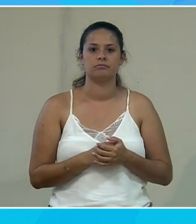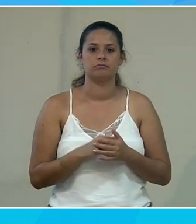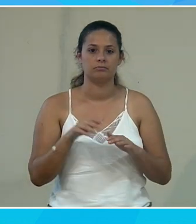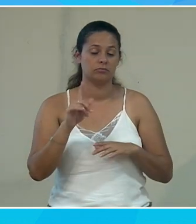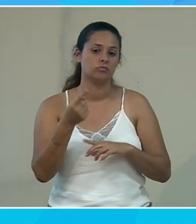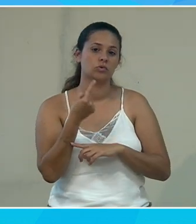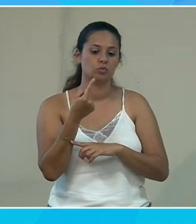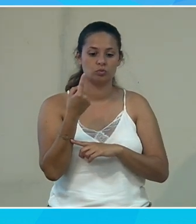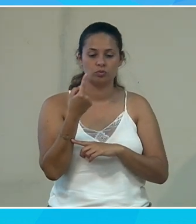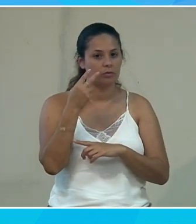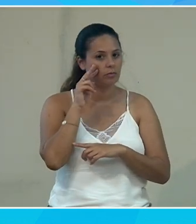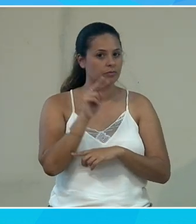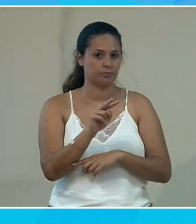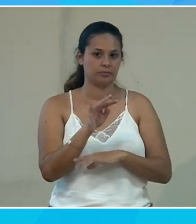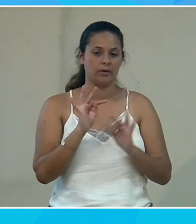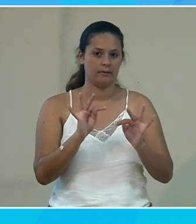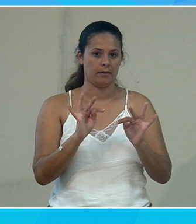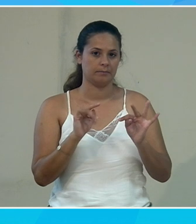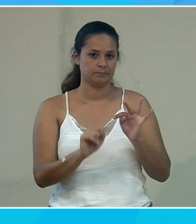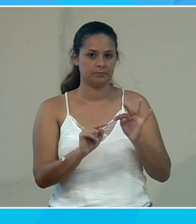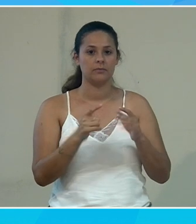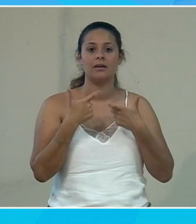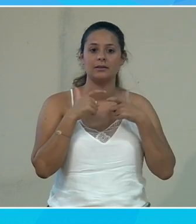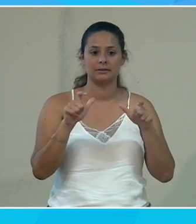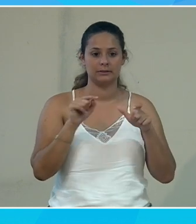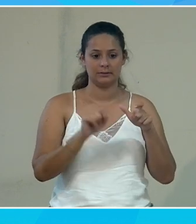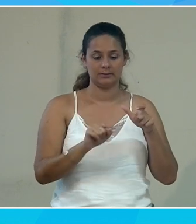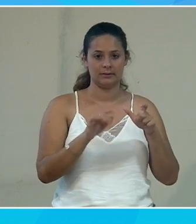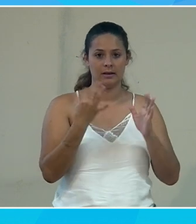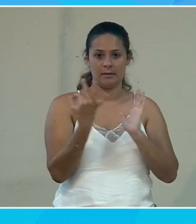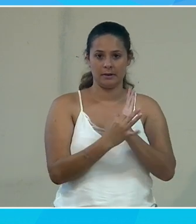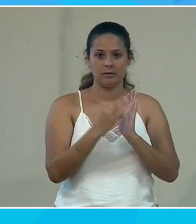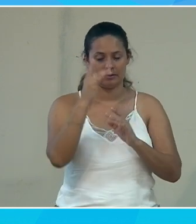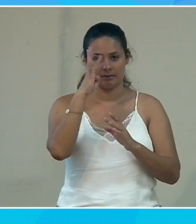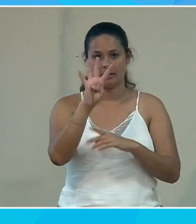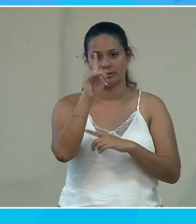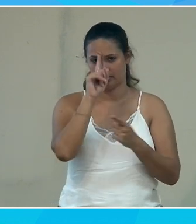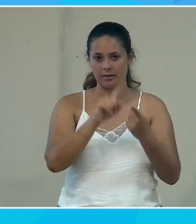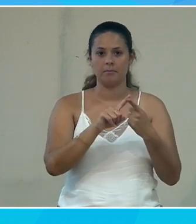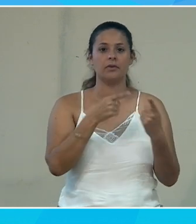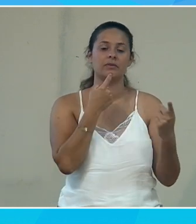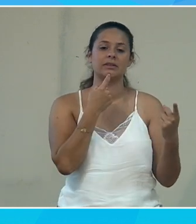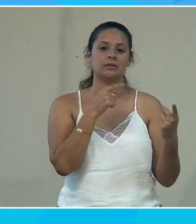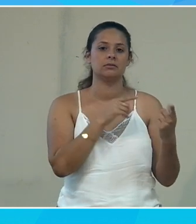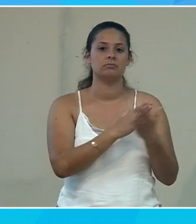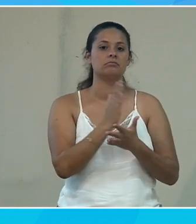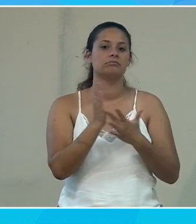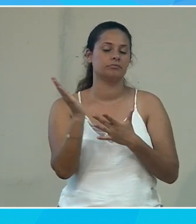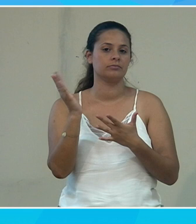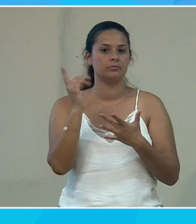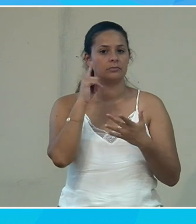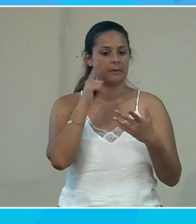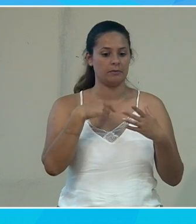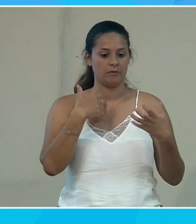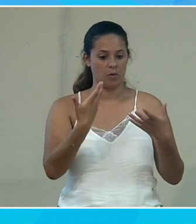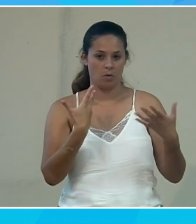systématiquement ce qui est dit alors pourquoi déjà est qu'il faut rendre accessibles ces applications il y a quatre thématiques il y a le fait de dire finalement si on se